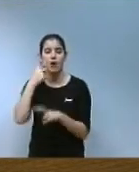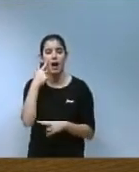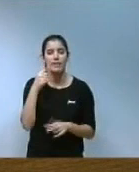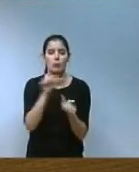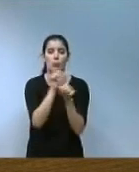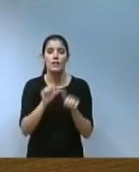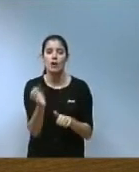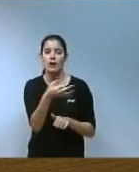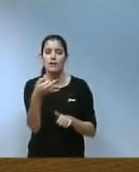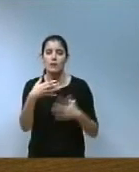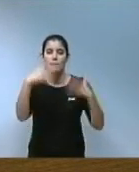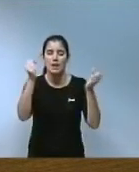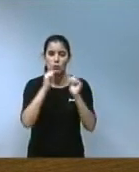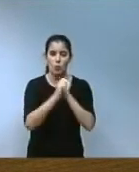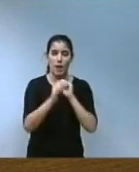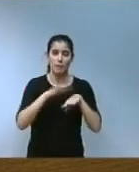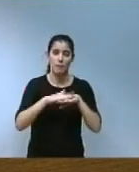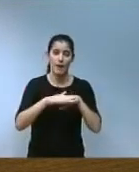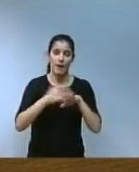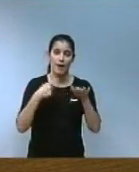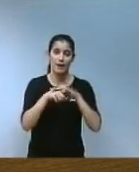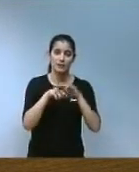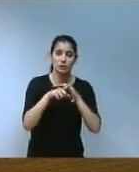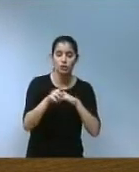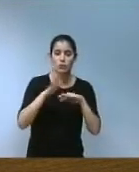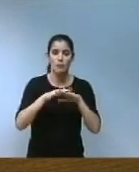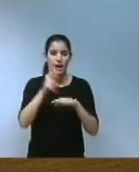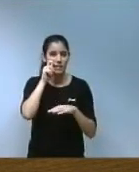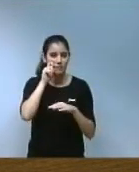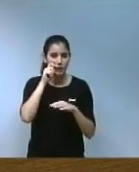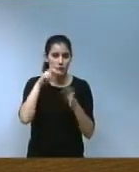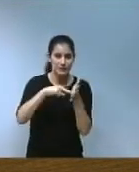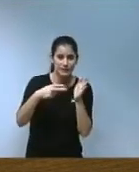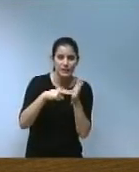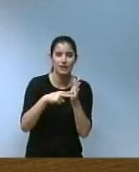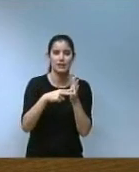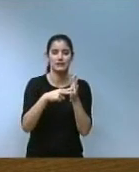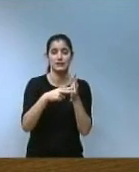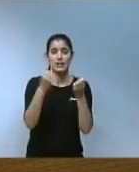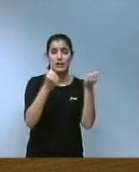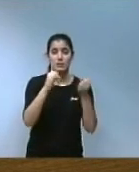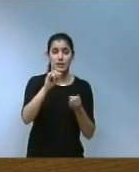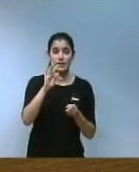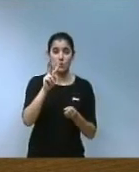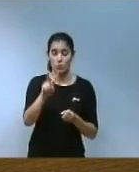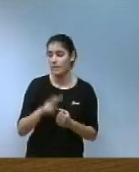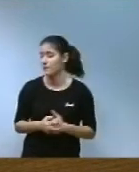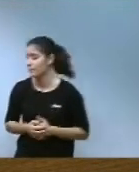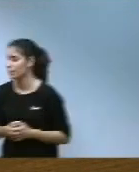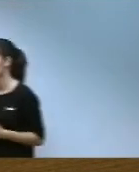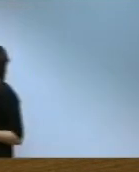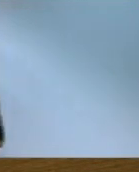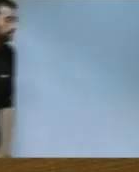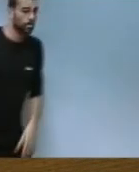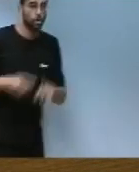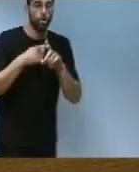model més eficient de gestió de prestació del servei de les inspeccions tècniques de vehicles, les ITV, amb l'objectiu de retornar el